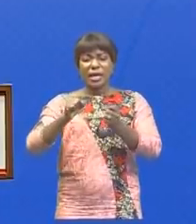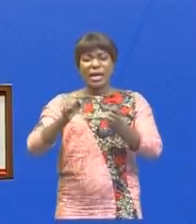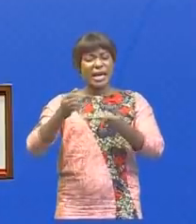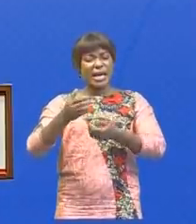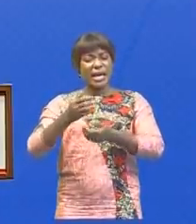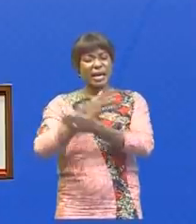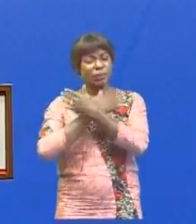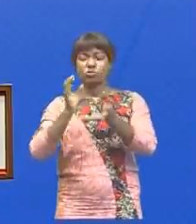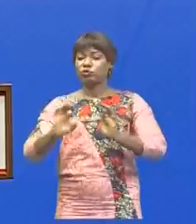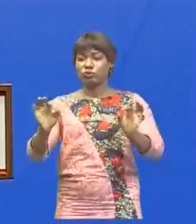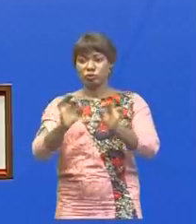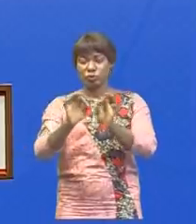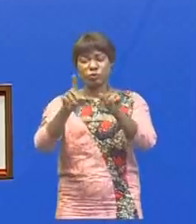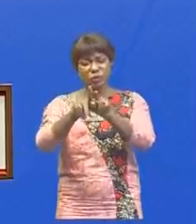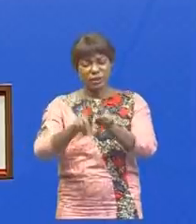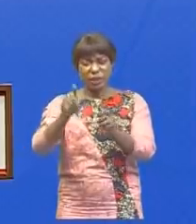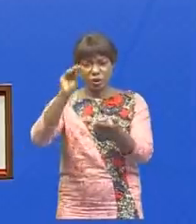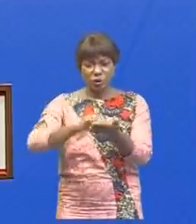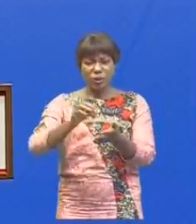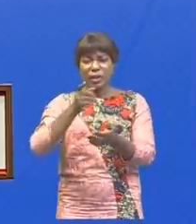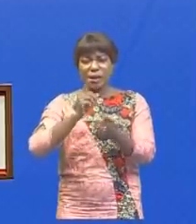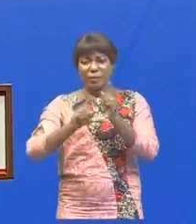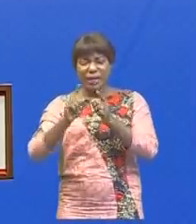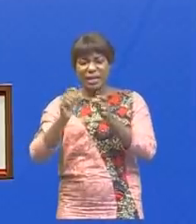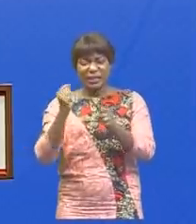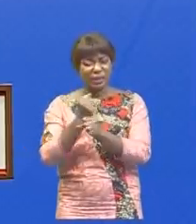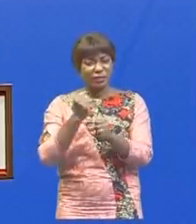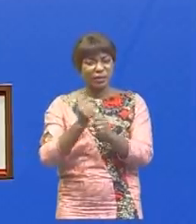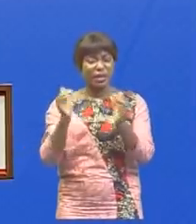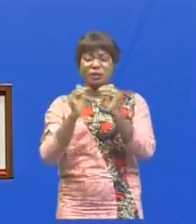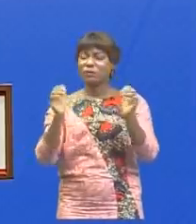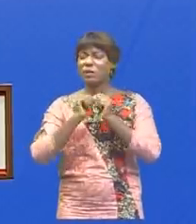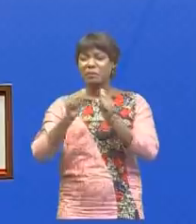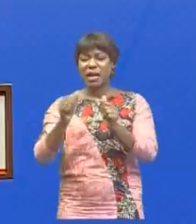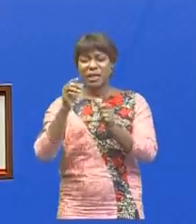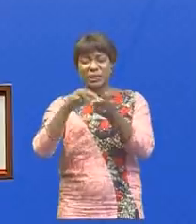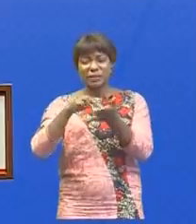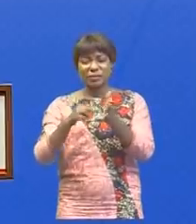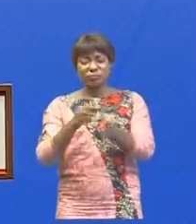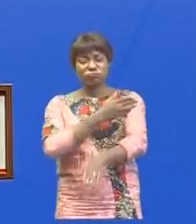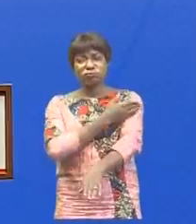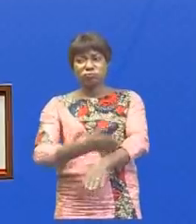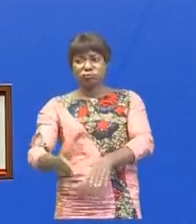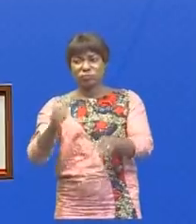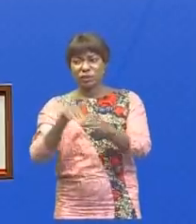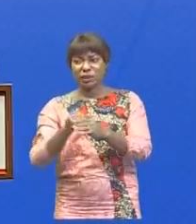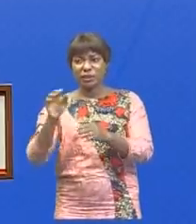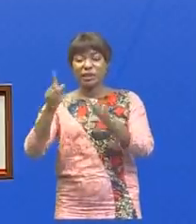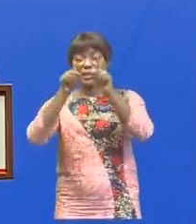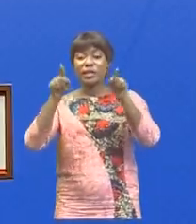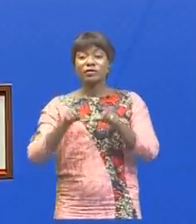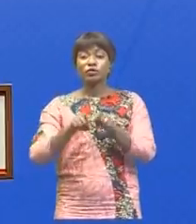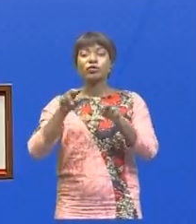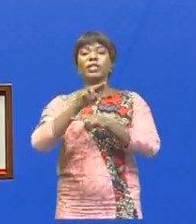prise des mesures de décrispation urgente du climat de travail malsain et dégradant au sein de ces télévisions